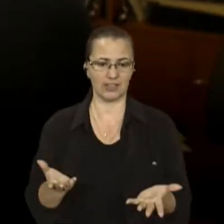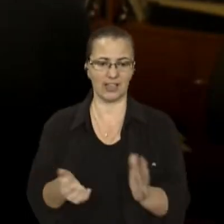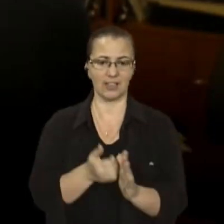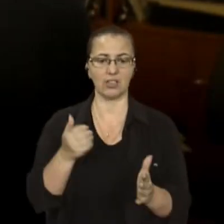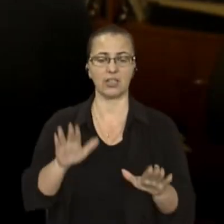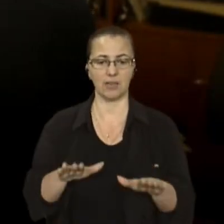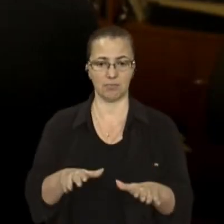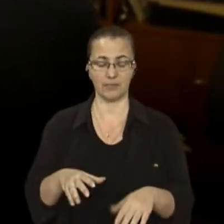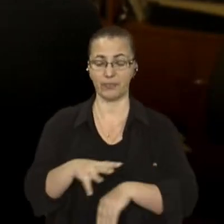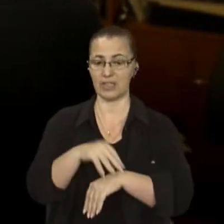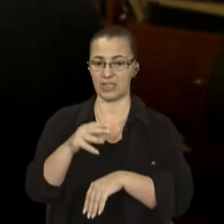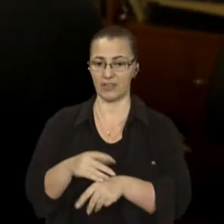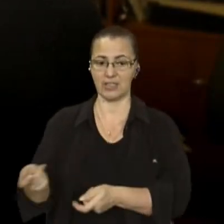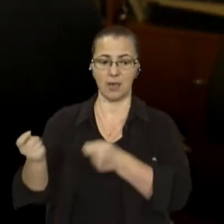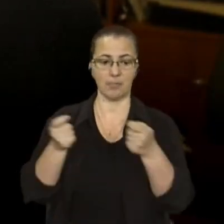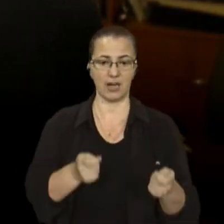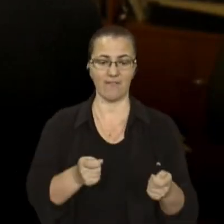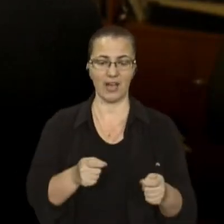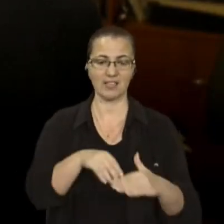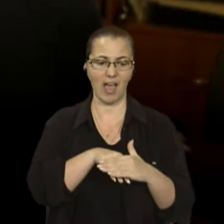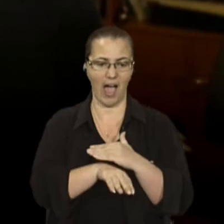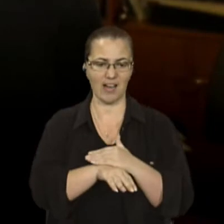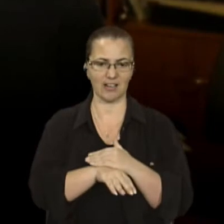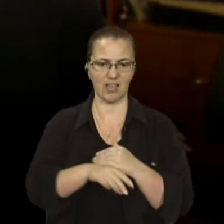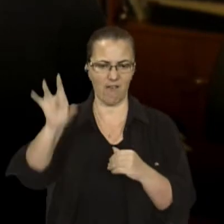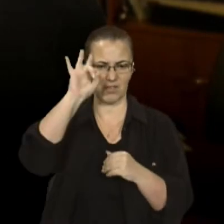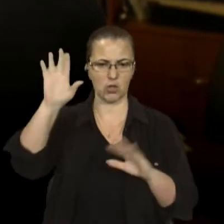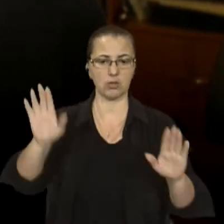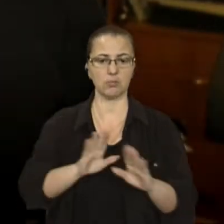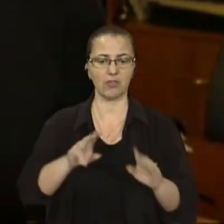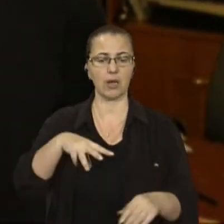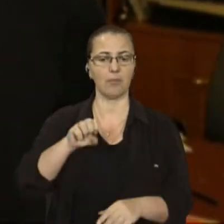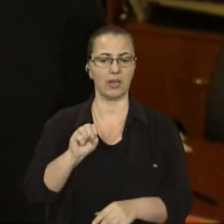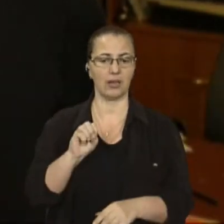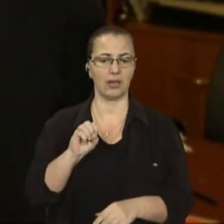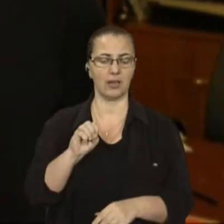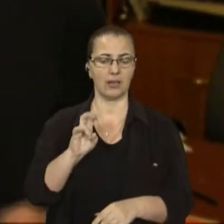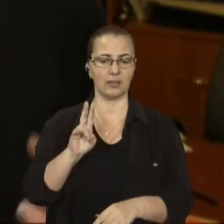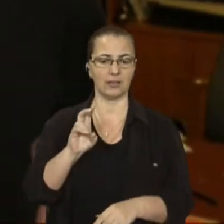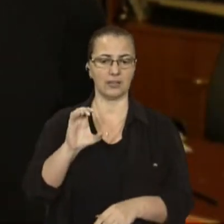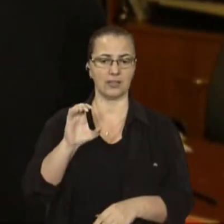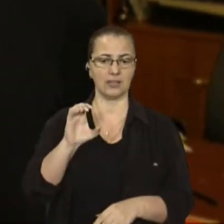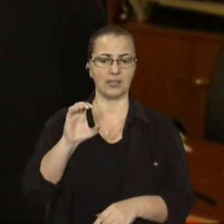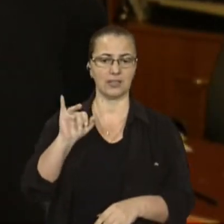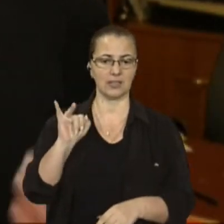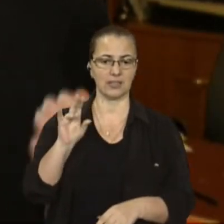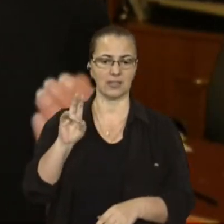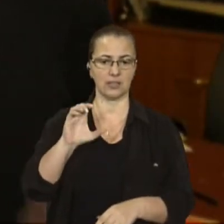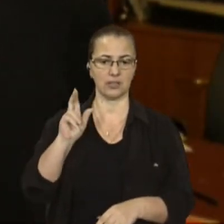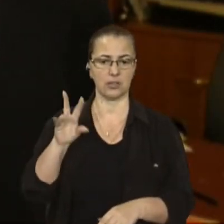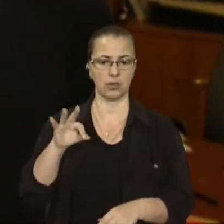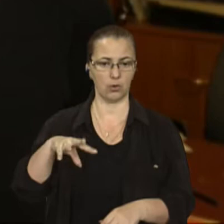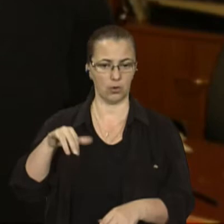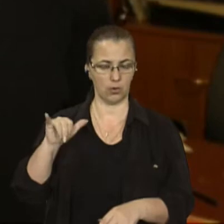нас прийшов архів відомого співака Модеста Менцинського. Цю збірку, це потужна велика колекція,